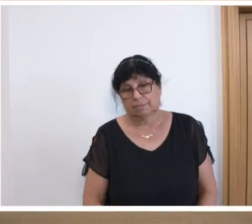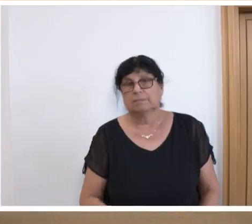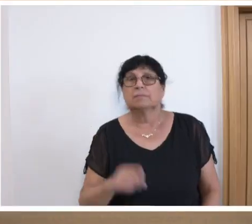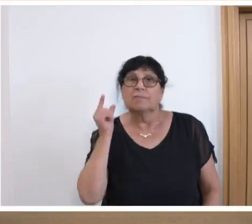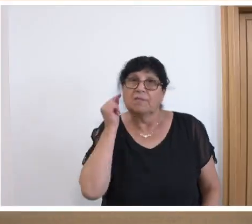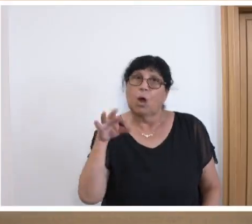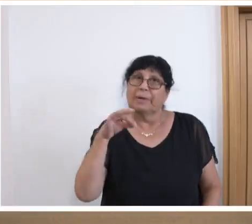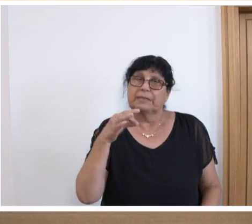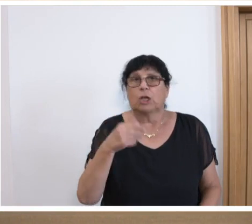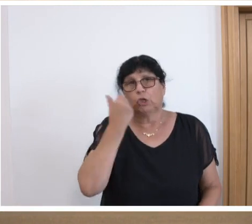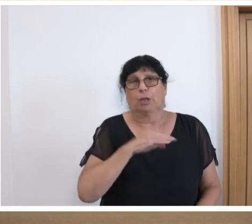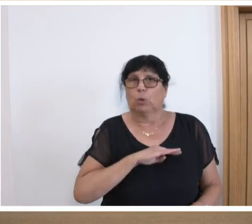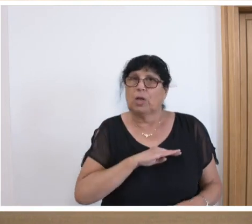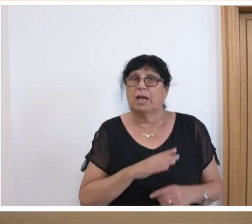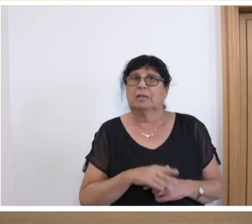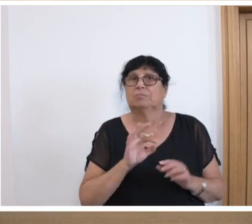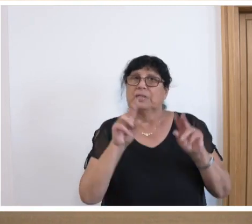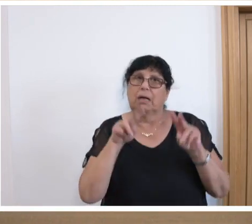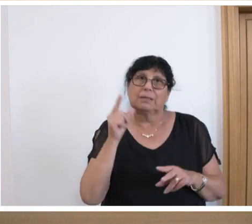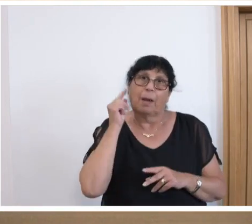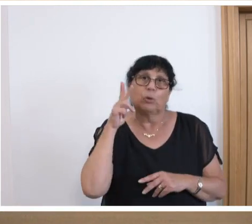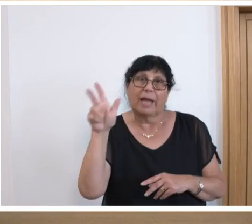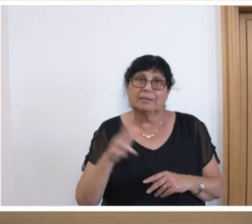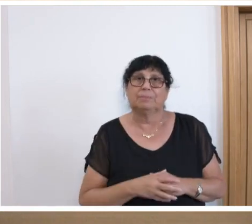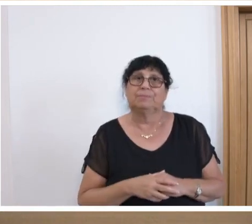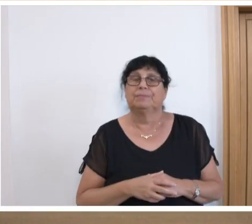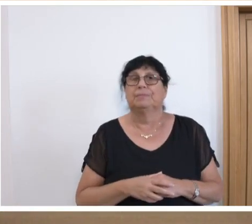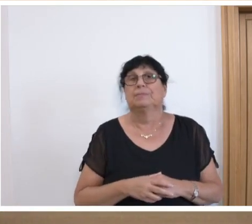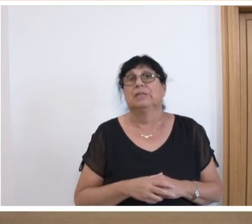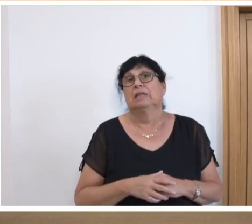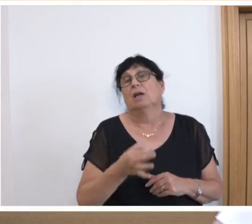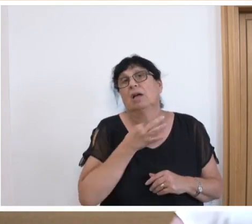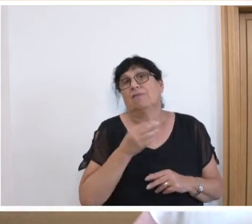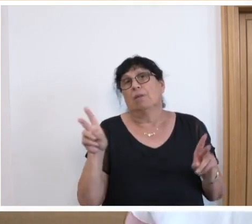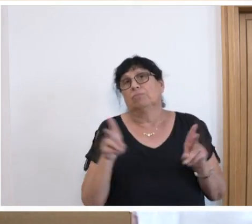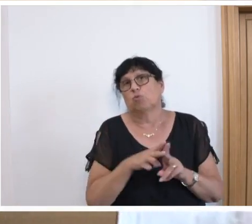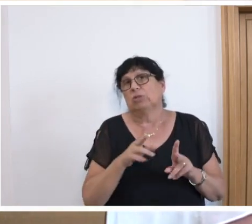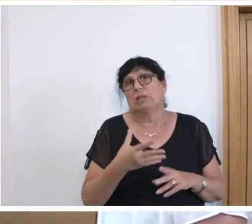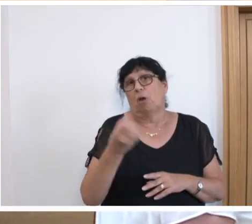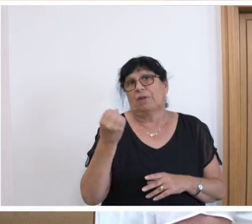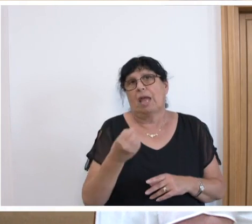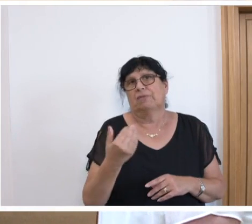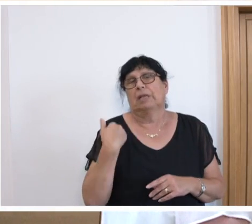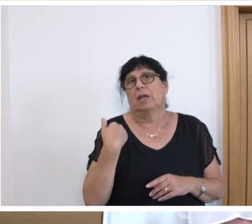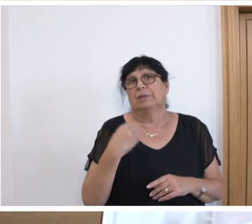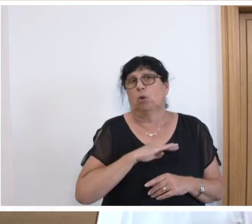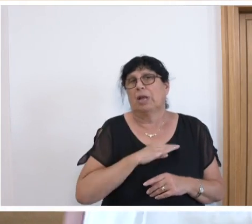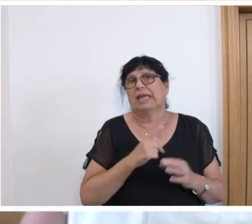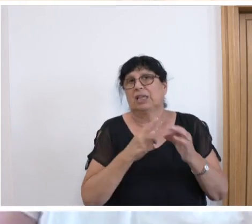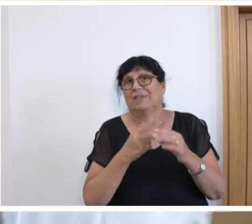Frau Präsidentin, liebe Kolleginnen und Kollegen, meine sehr geehrten Damen und Herren, ich will vielleicht das kurz aufgreifen, was die Kollegin Quinten